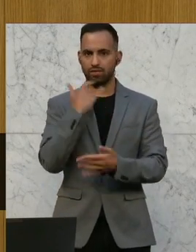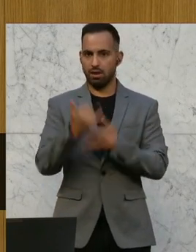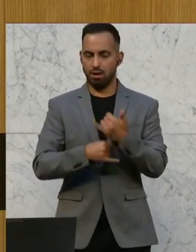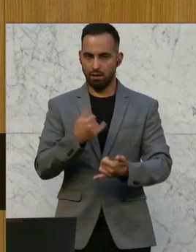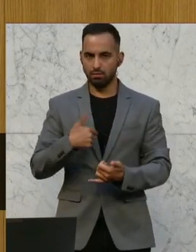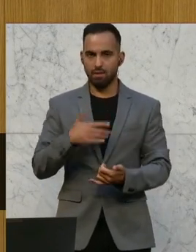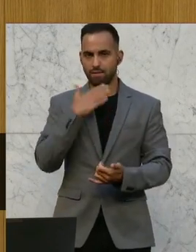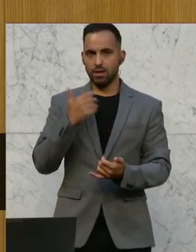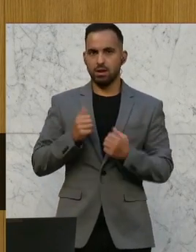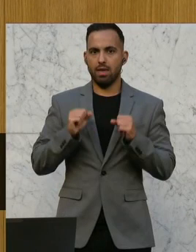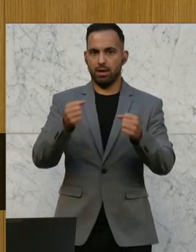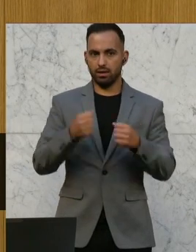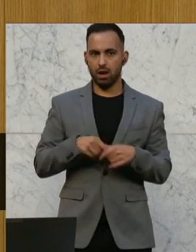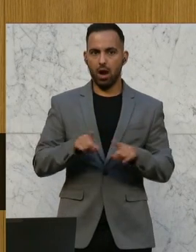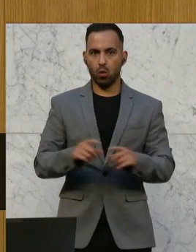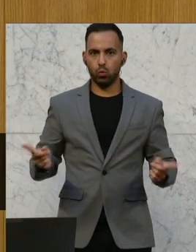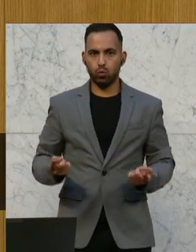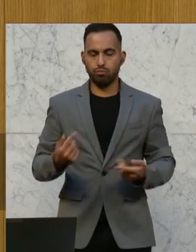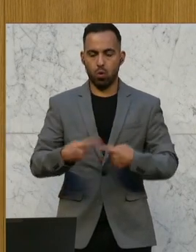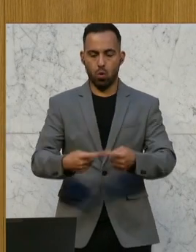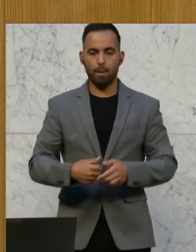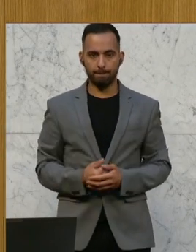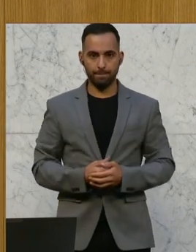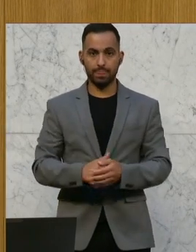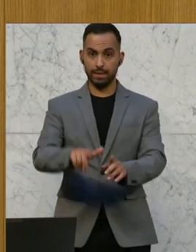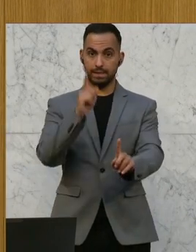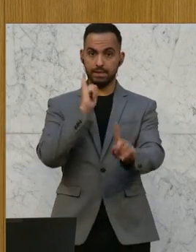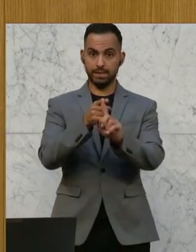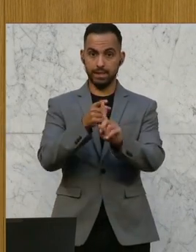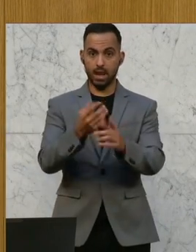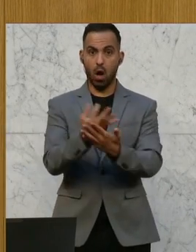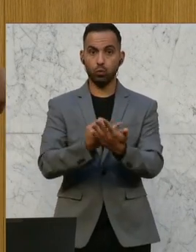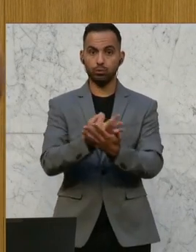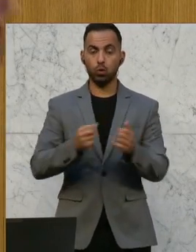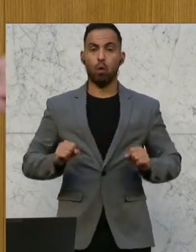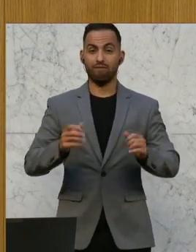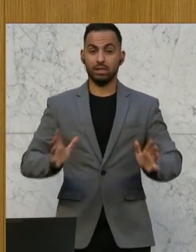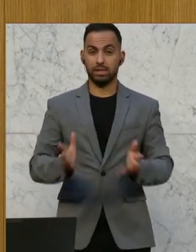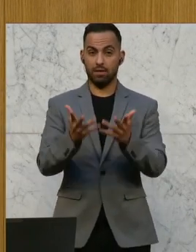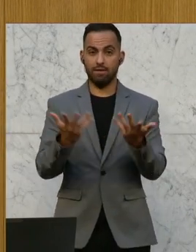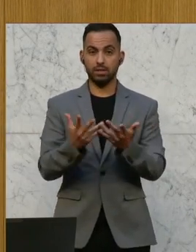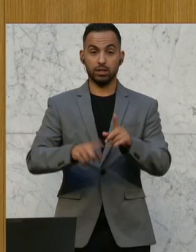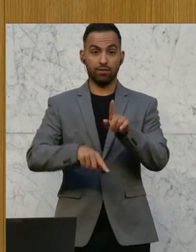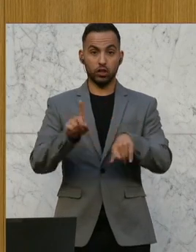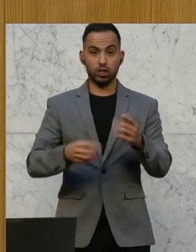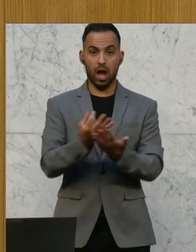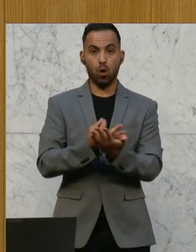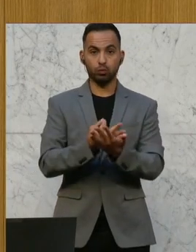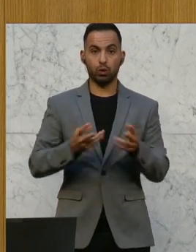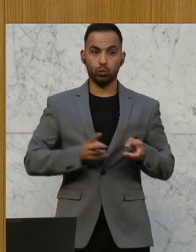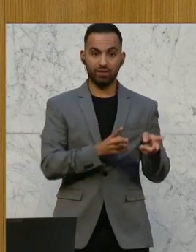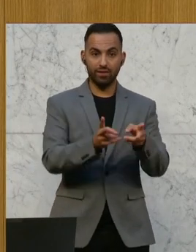mit viel Energie und Turbo. Ziel dieser Ausbildungsoffensive ist es, verschiedenste Ausbildungswege in die